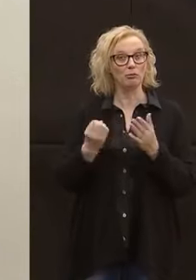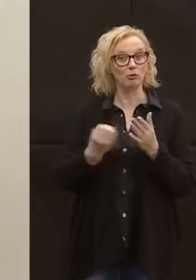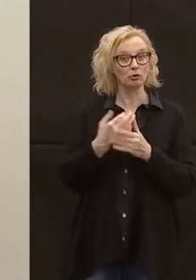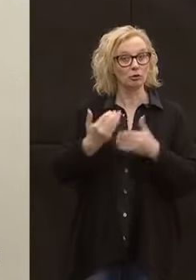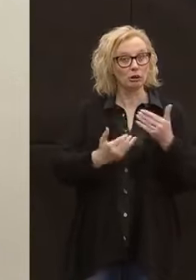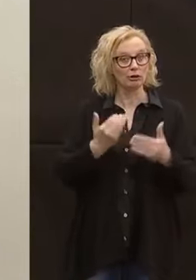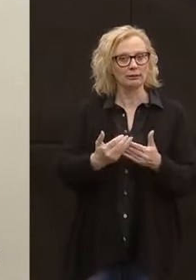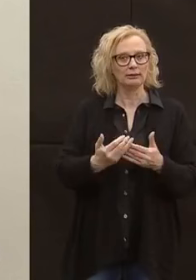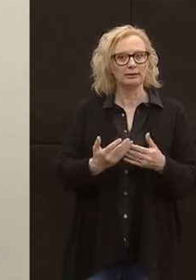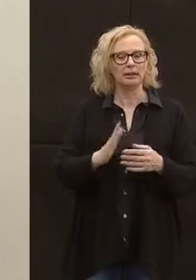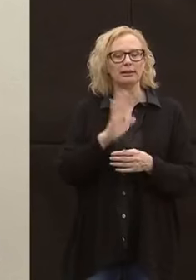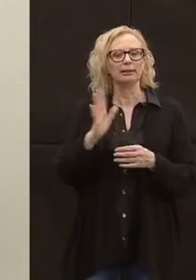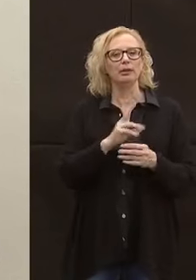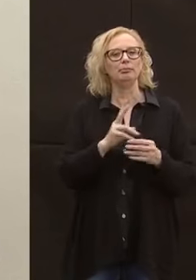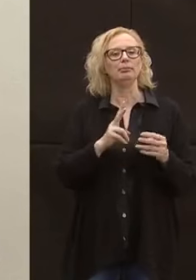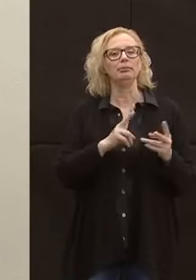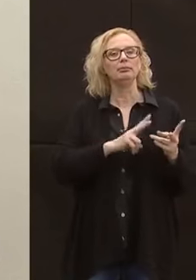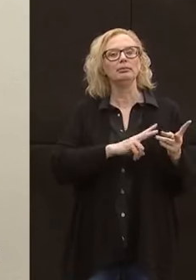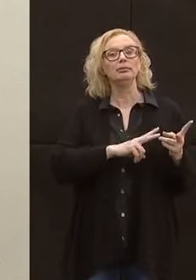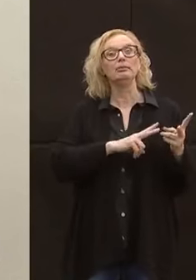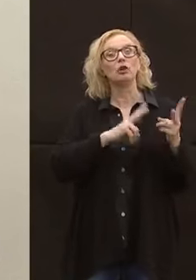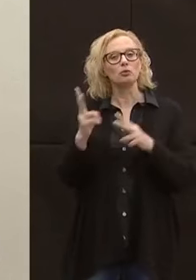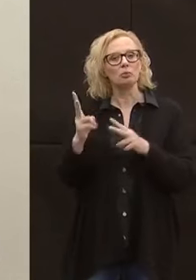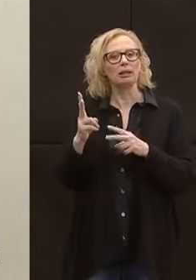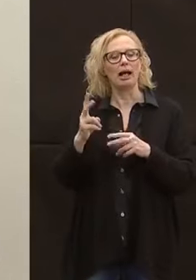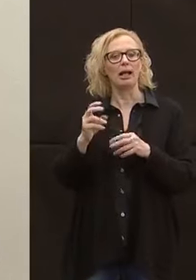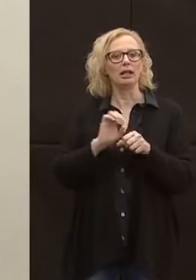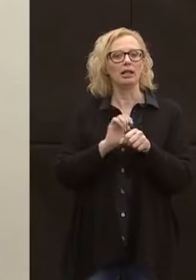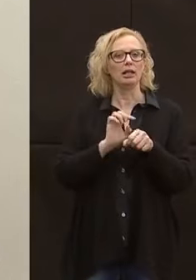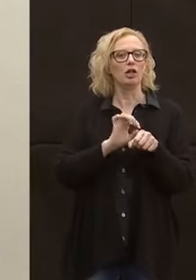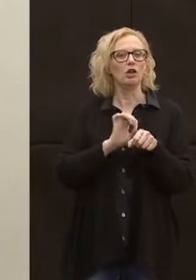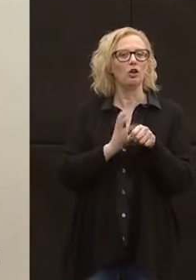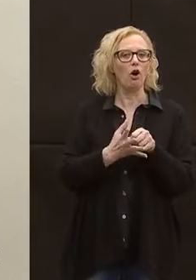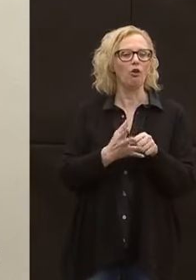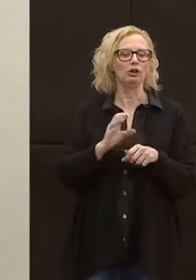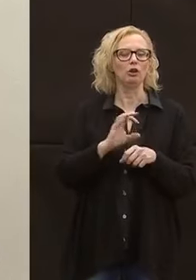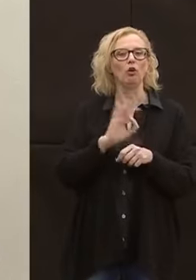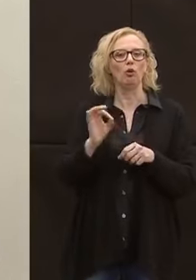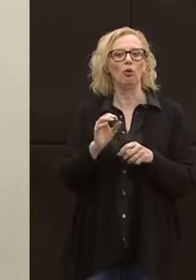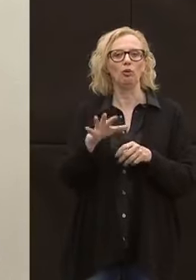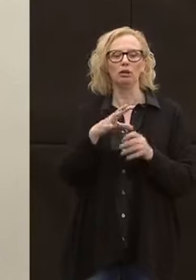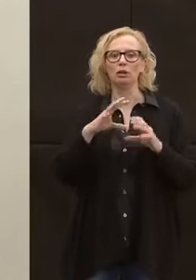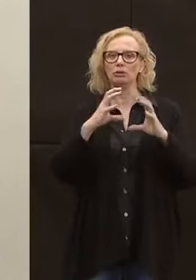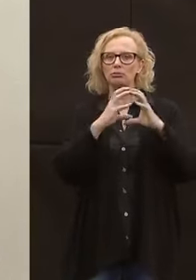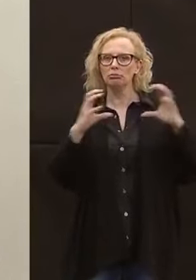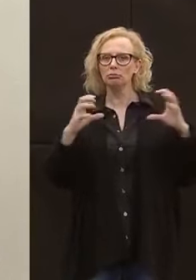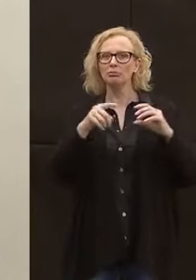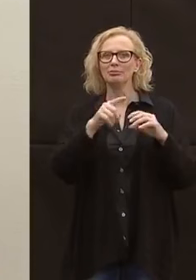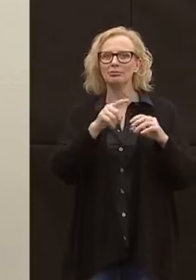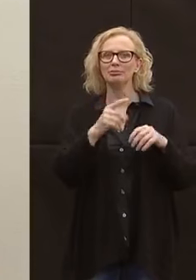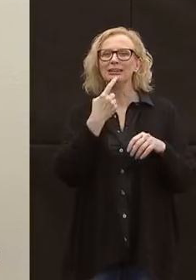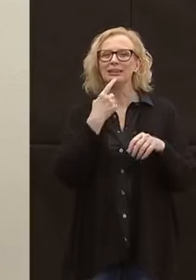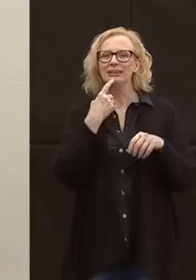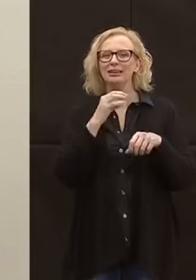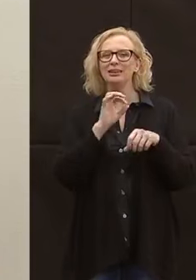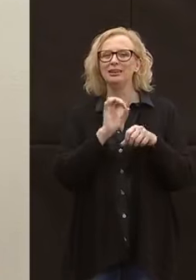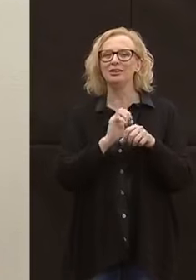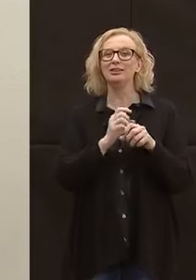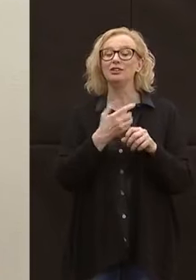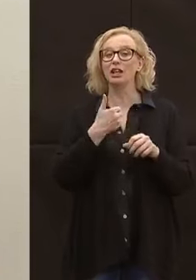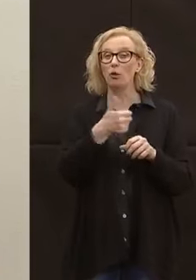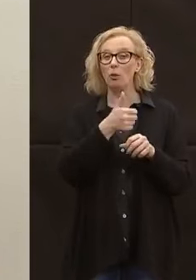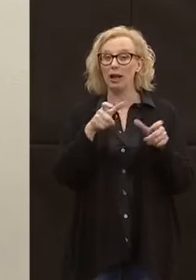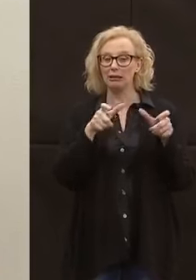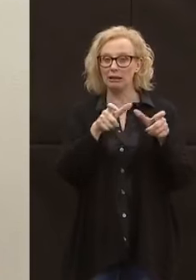ad esempio presenza di ospedali Covid, luoghi per quarantenari positivi. C'è anche questa ipotesi in